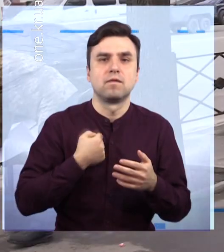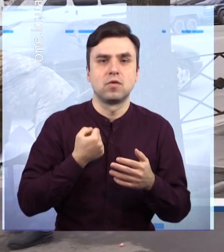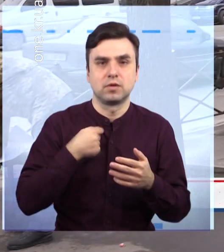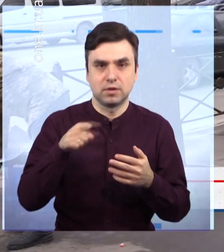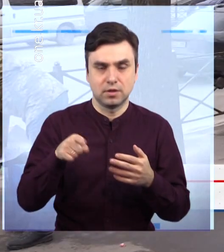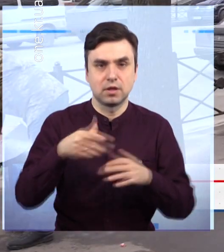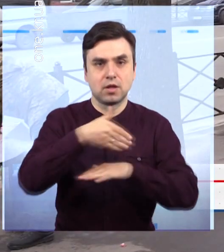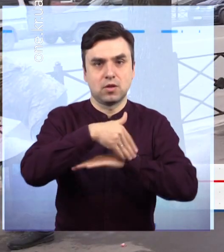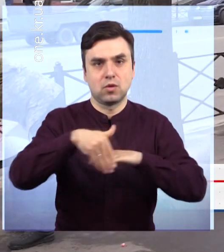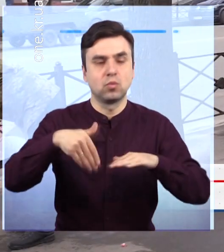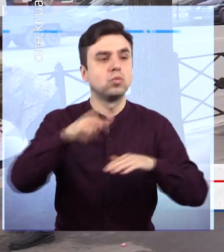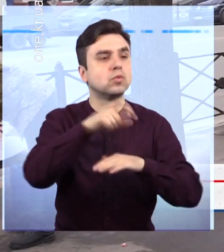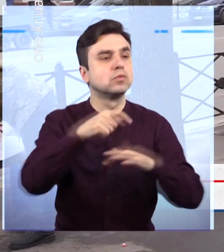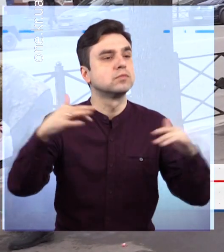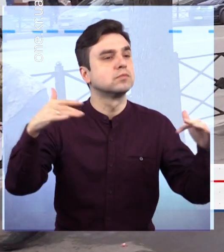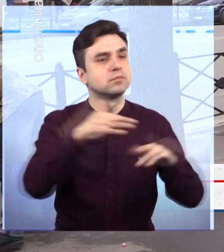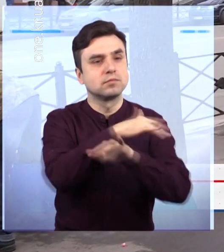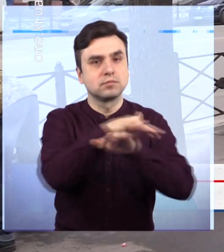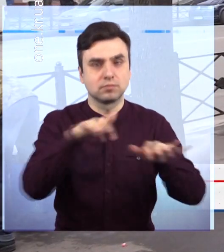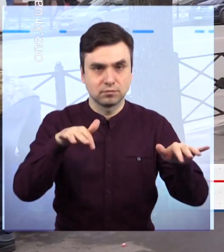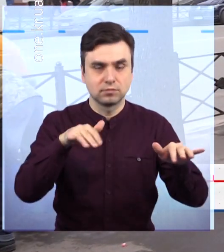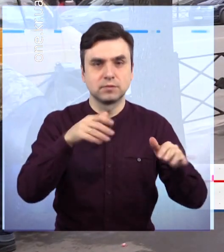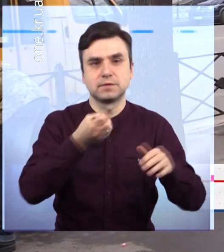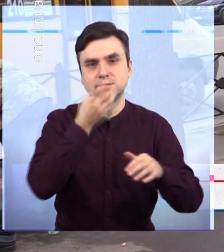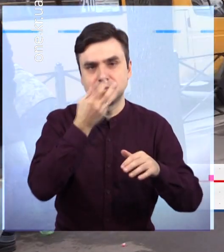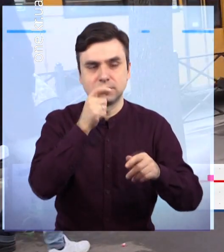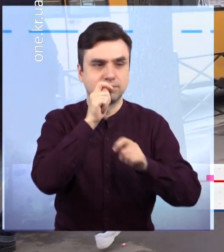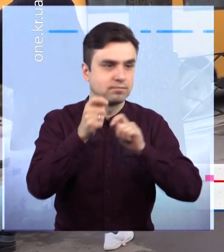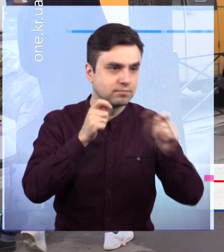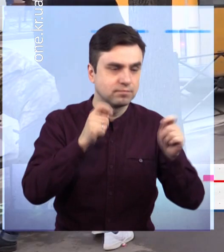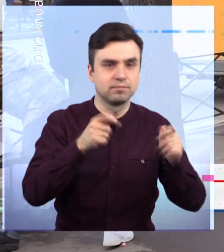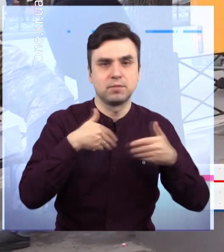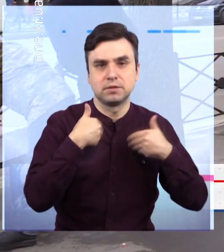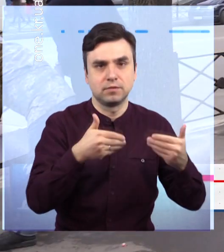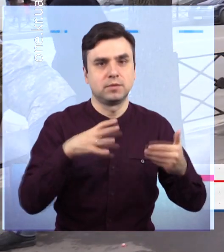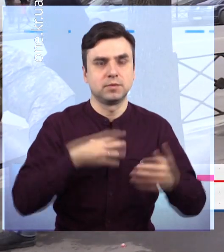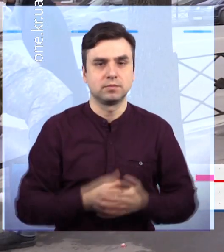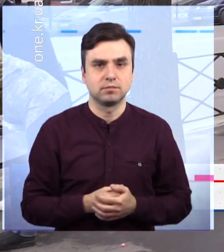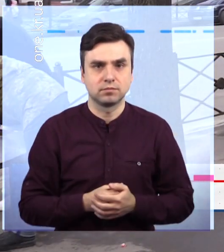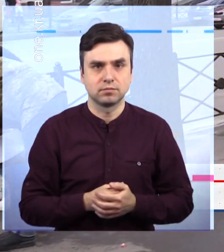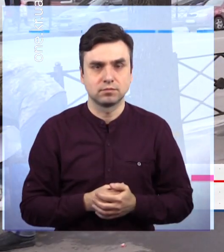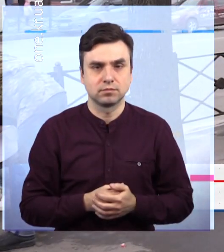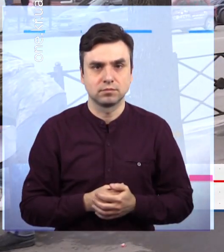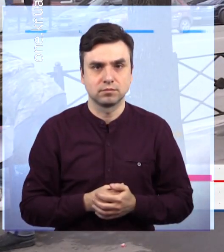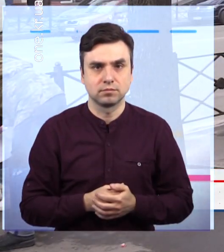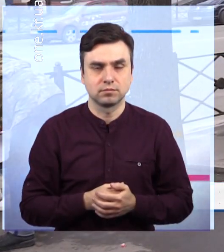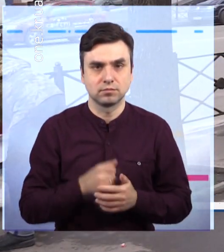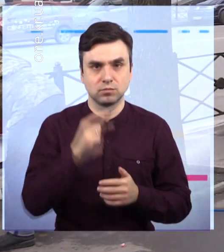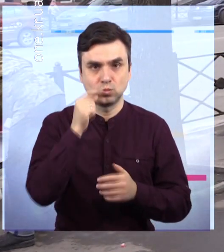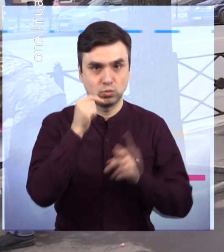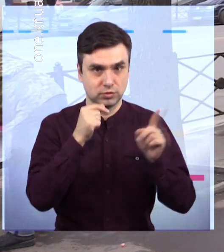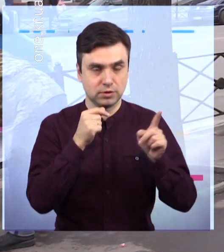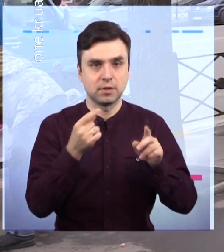Привітати теплим словом та квітами з нагоди Міжнародного жіночого дня. Колишні та діючі армійці вітали перехожих містянок.